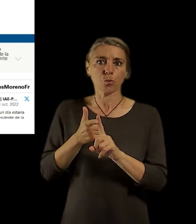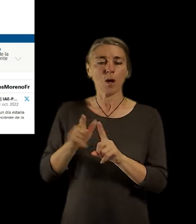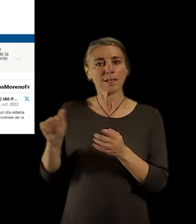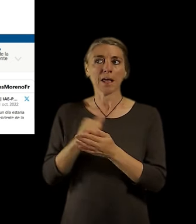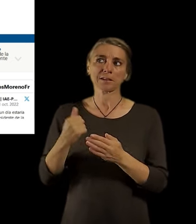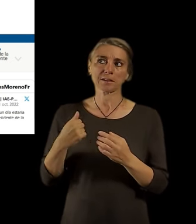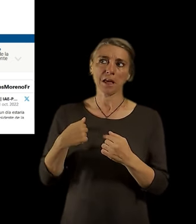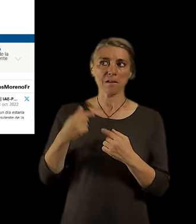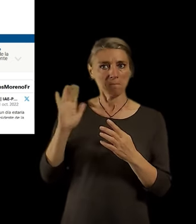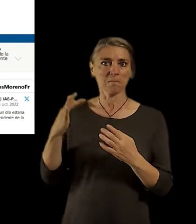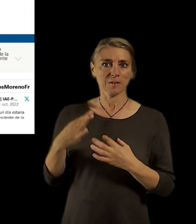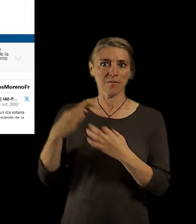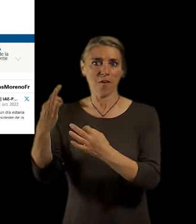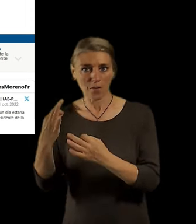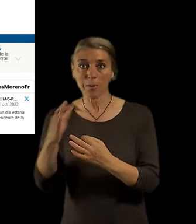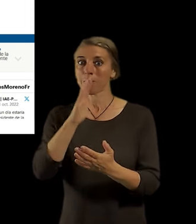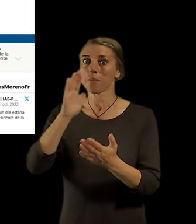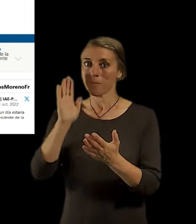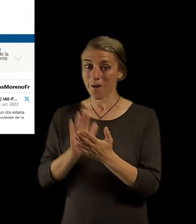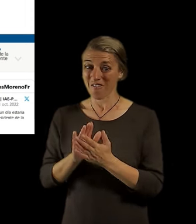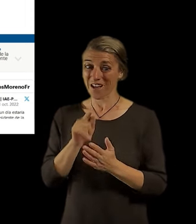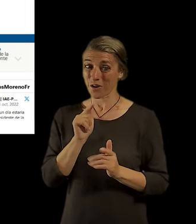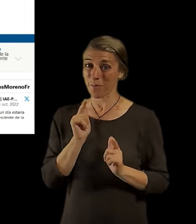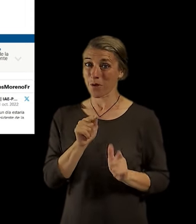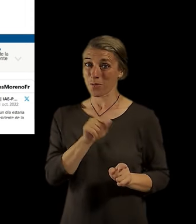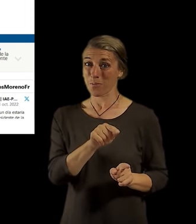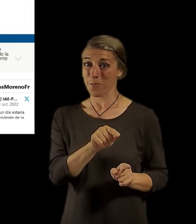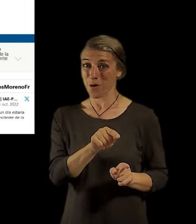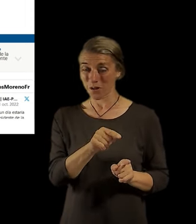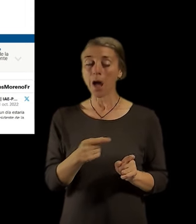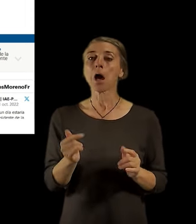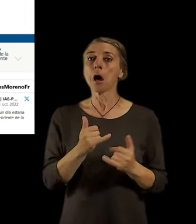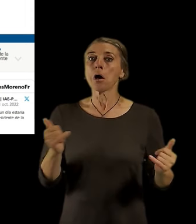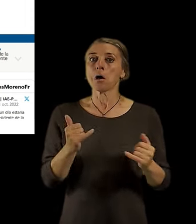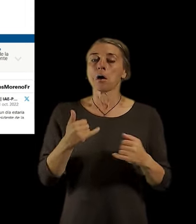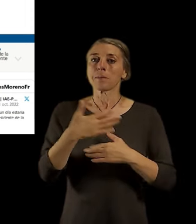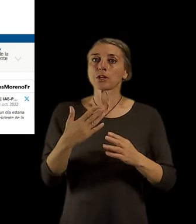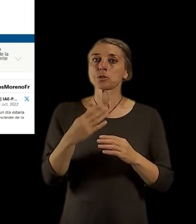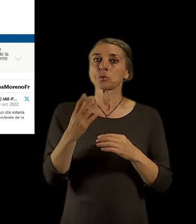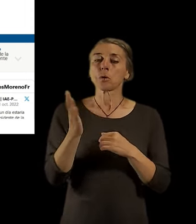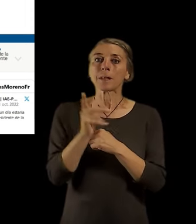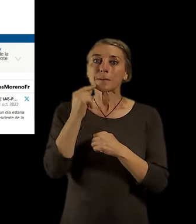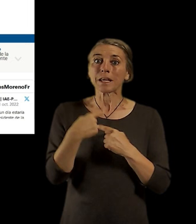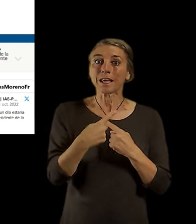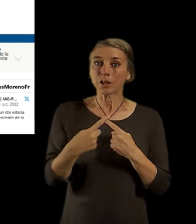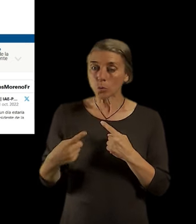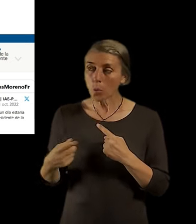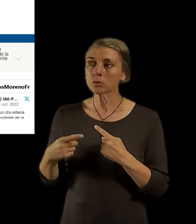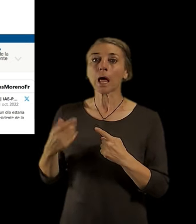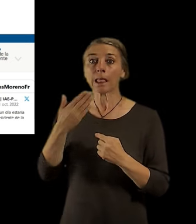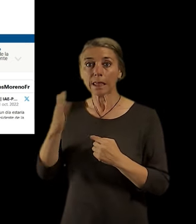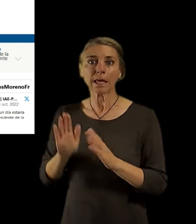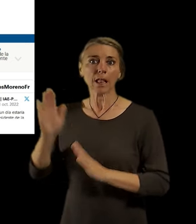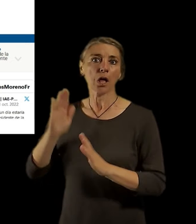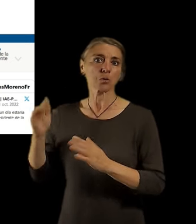Paříž, využila vlastně ty jeho principy a potom během covidu v Paříži vlastně i adaptovala určitá opatření